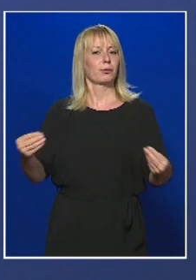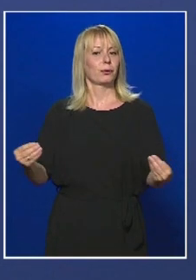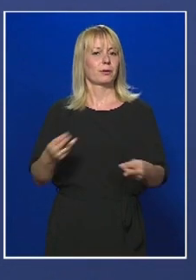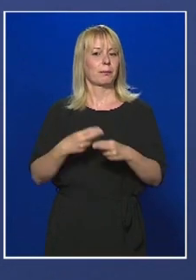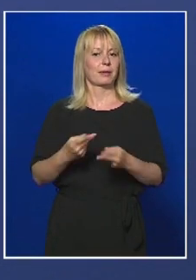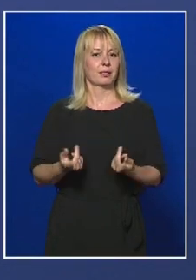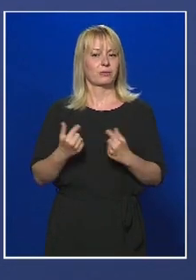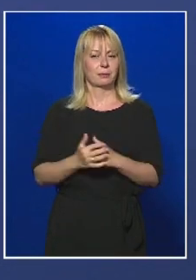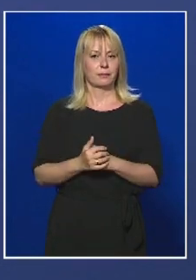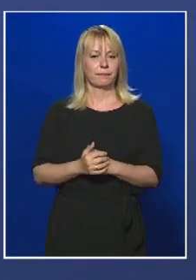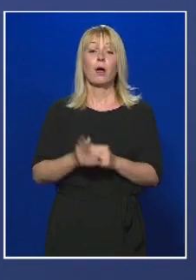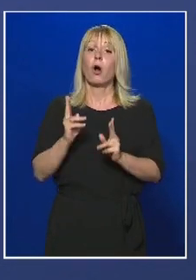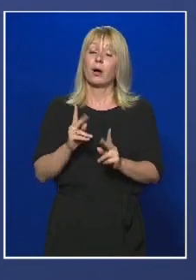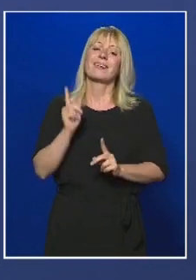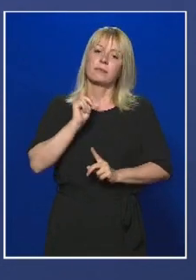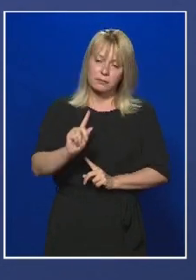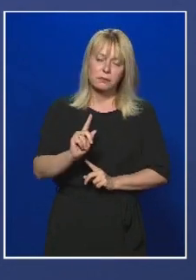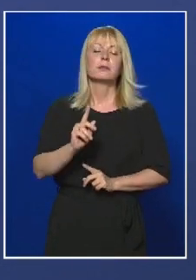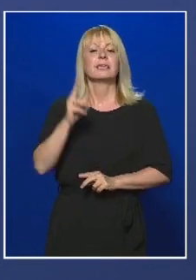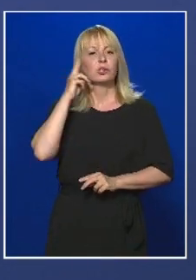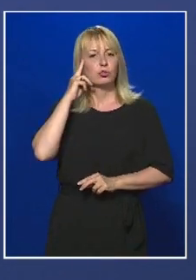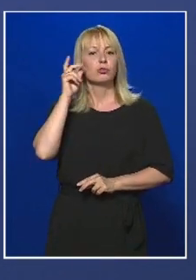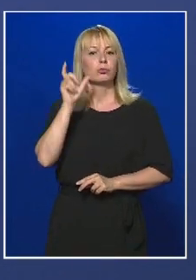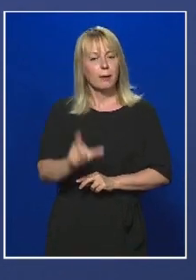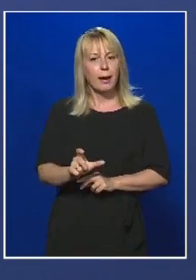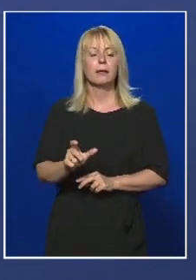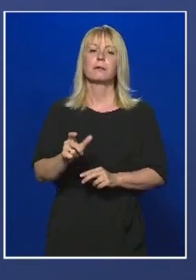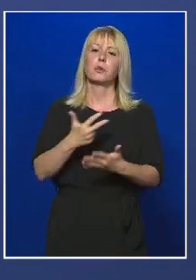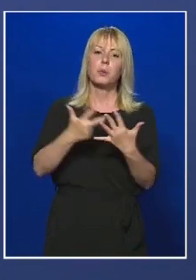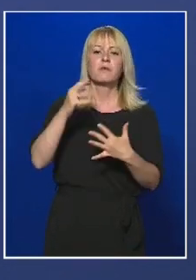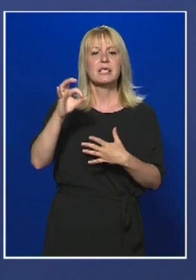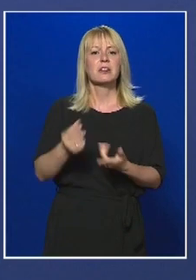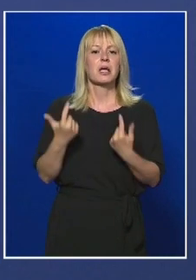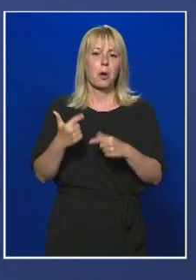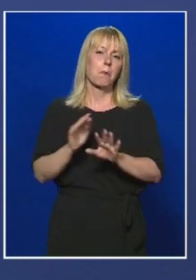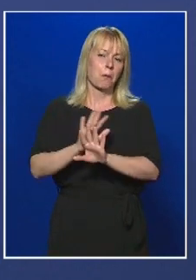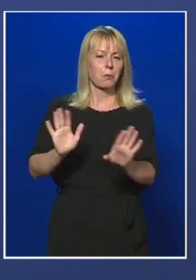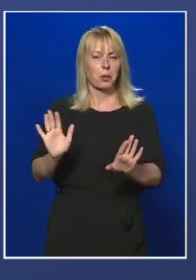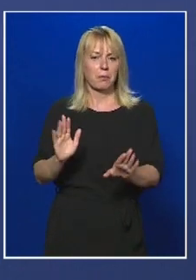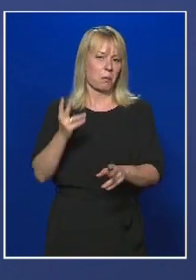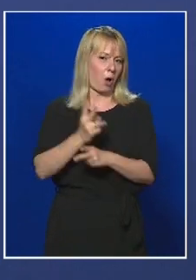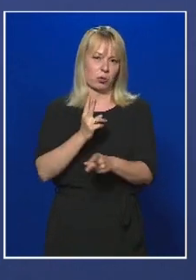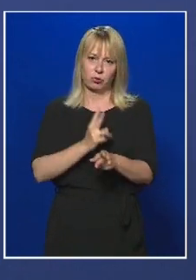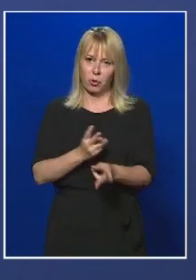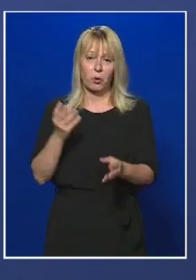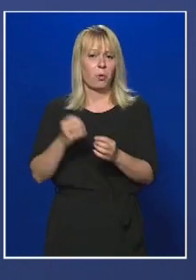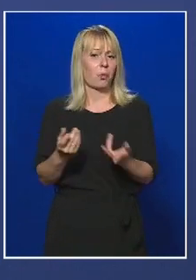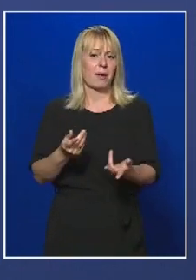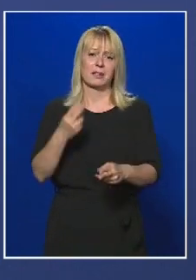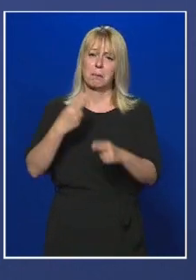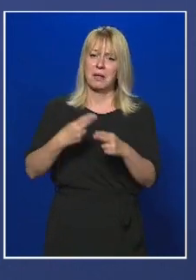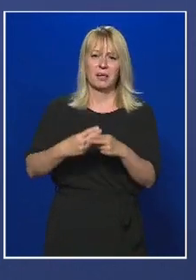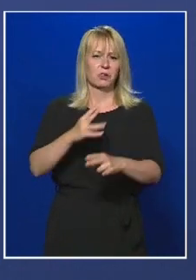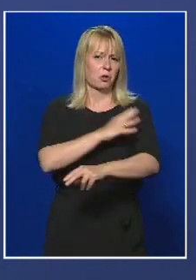betegségből. Az ismert esetek 80%-ában is nagyjából hasonló dolgokról van szó, hiszen náluk a betegség enyhe